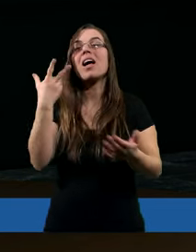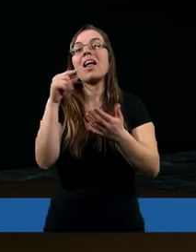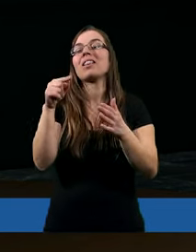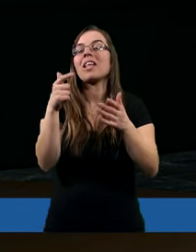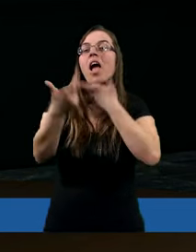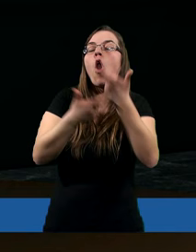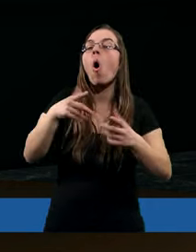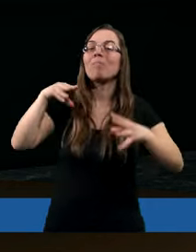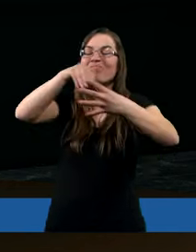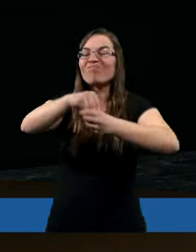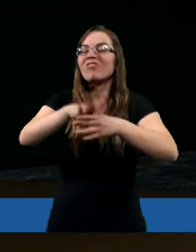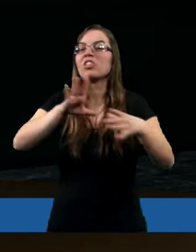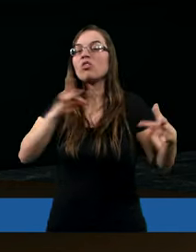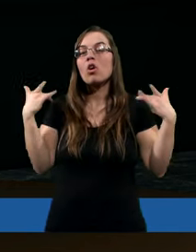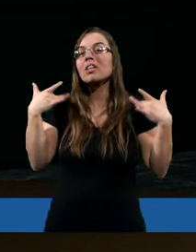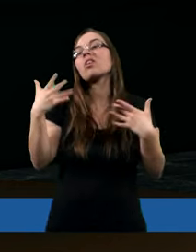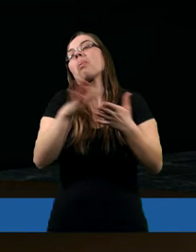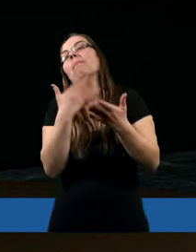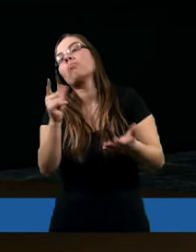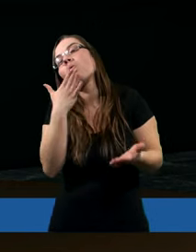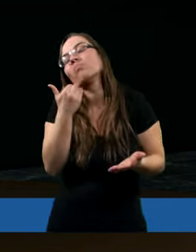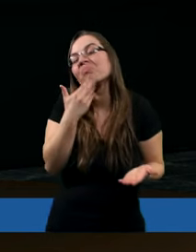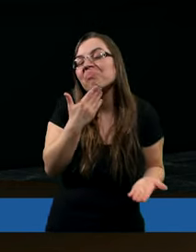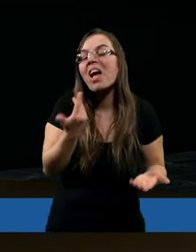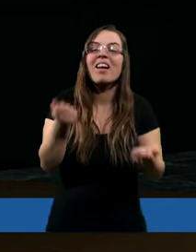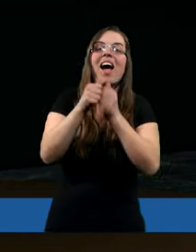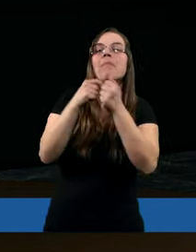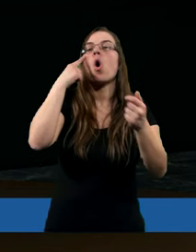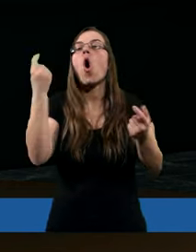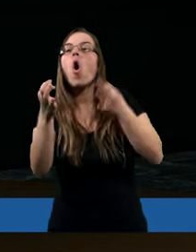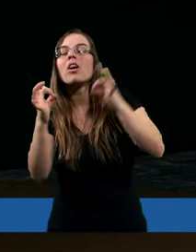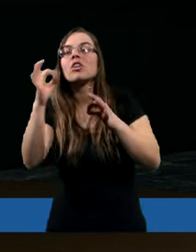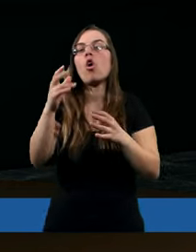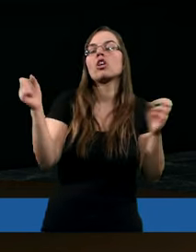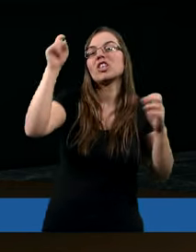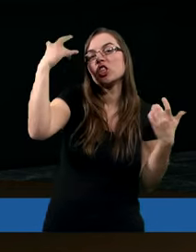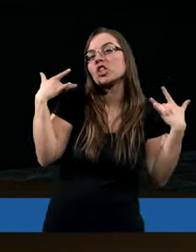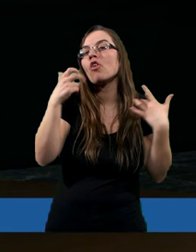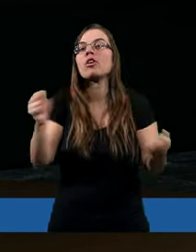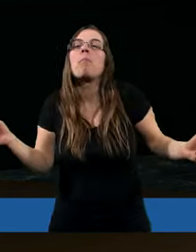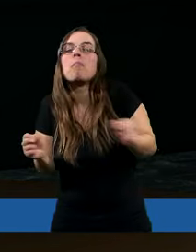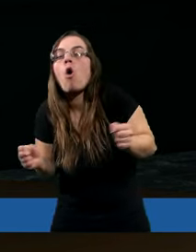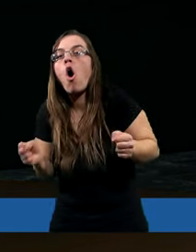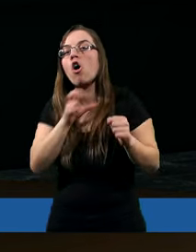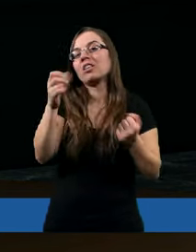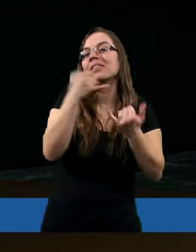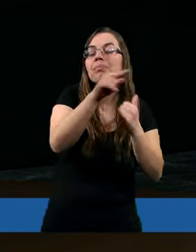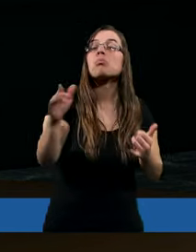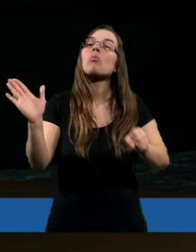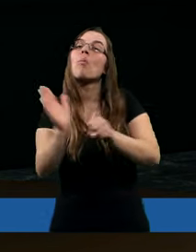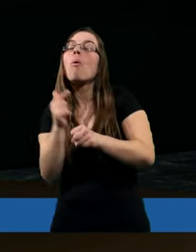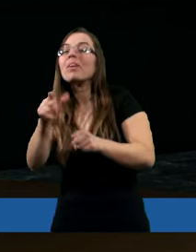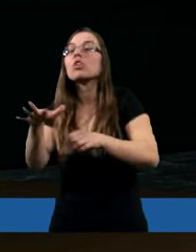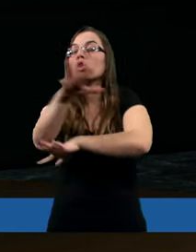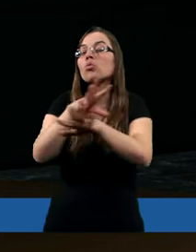nie wdraża tego w życie, czy po prostu bo nie chce, czy po prostu okoliczności życiowe może się boi, boi się, czy cokolwiek, ale mimo